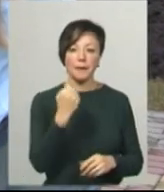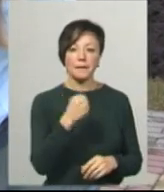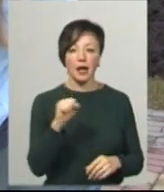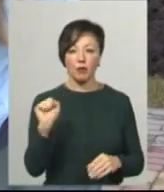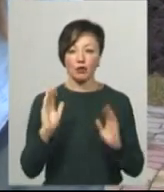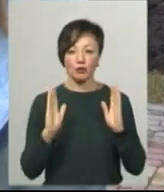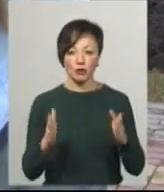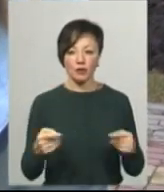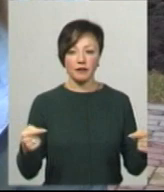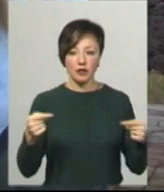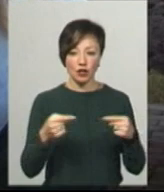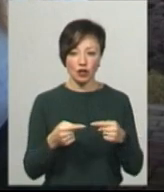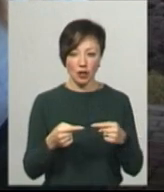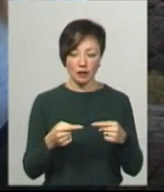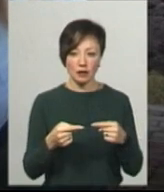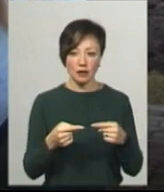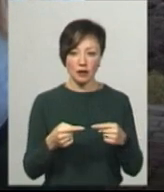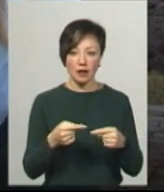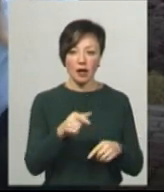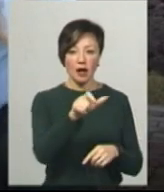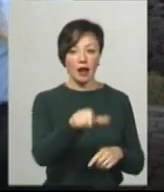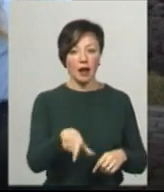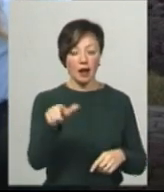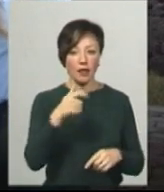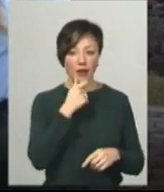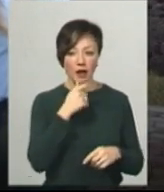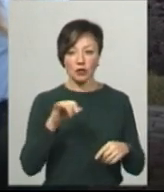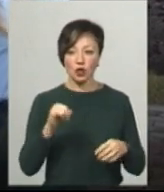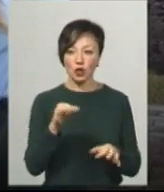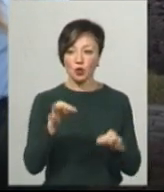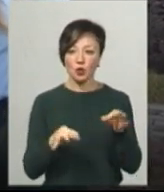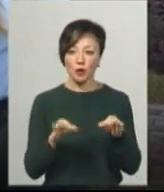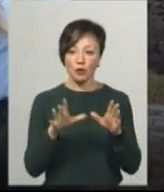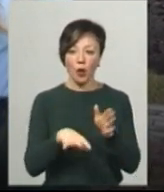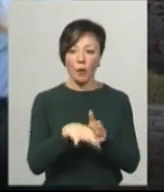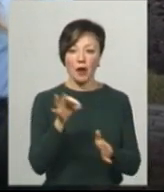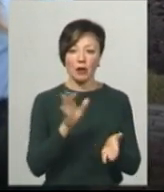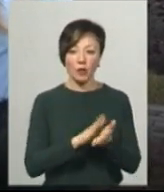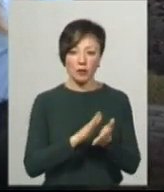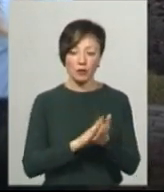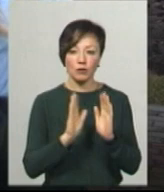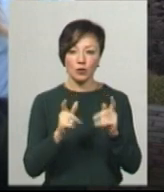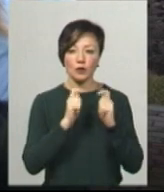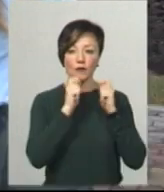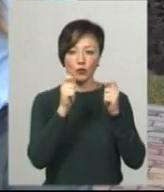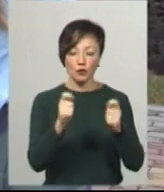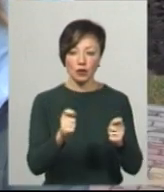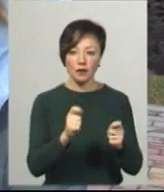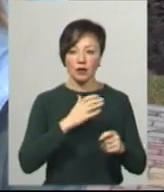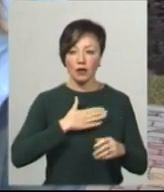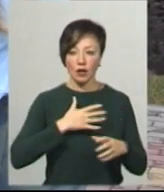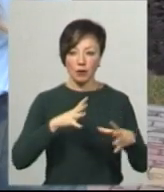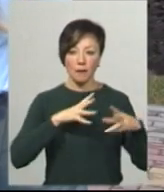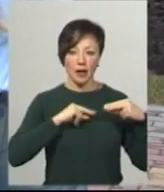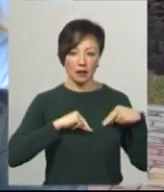буде визначати глядач та журі буде обирати облесками, їм будуть вручені подарунки від наших